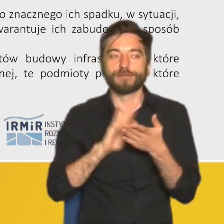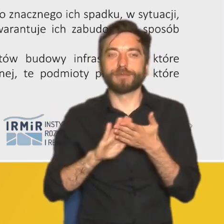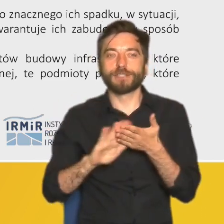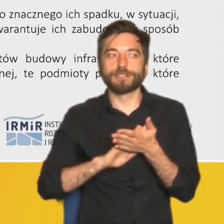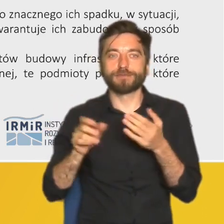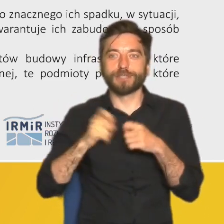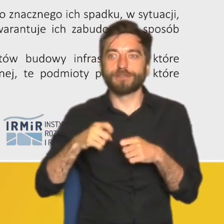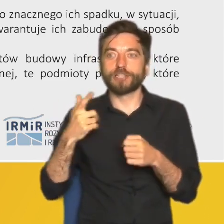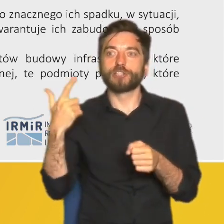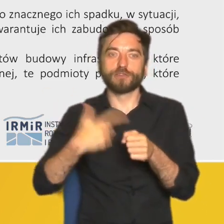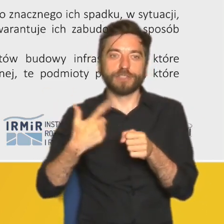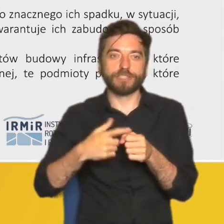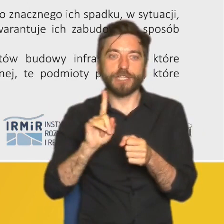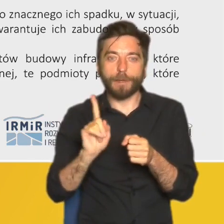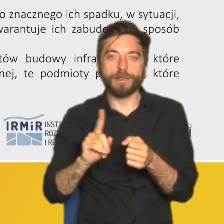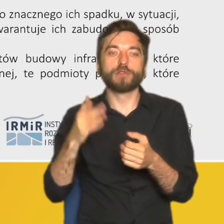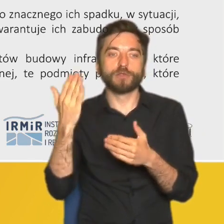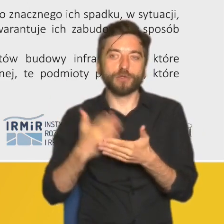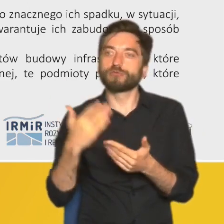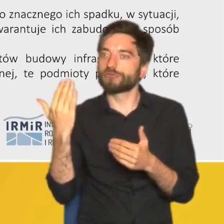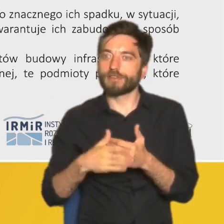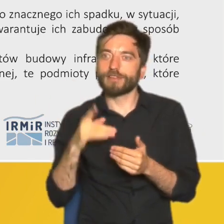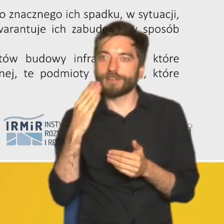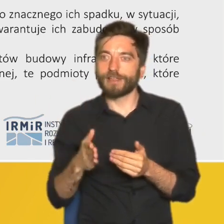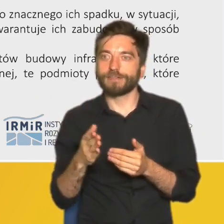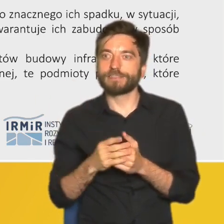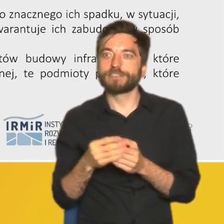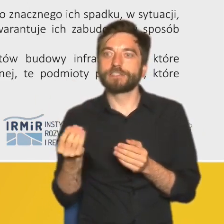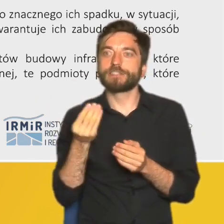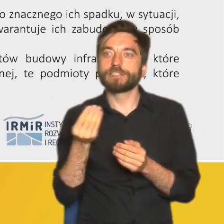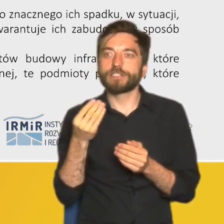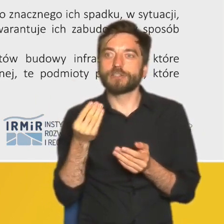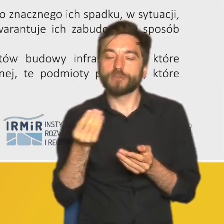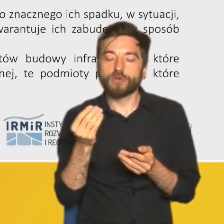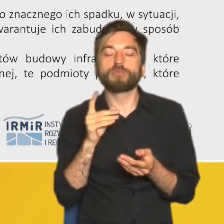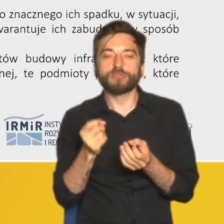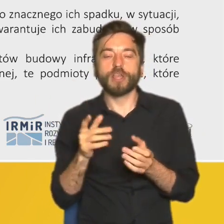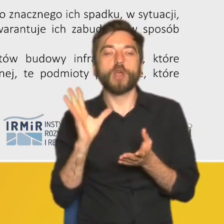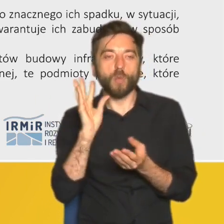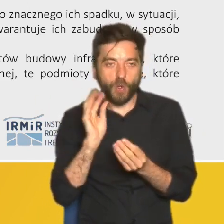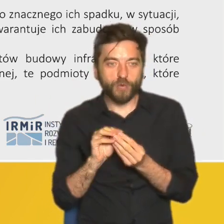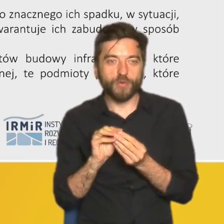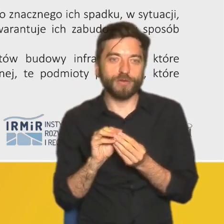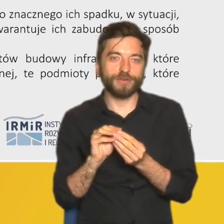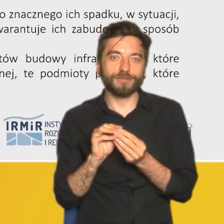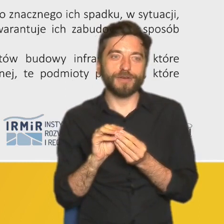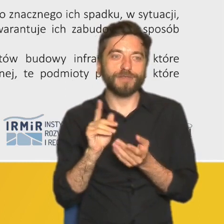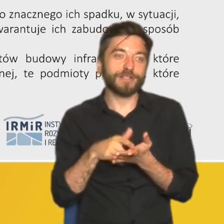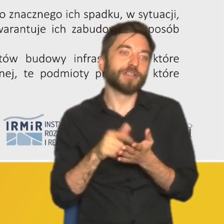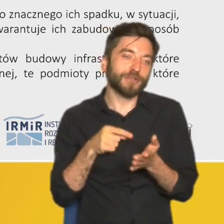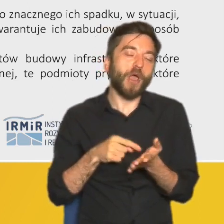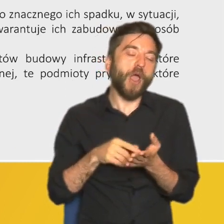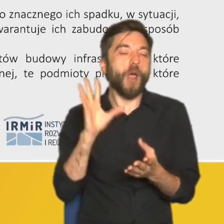20 minut już przekroczyliśmy czas przepraszam bardzo dziękuję także może nie proszę spokojnie ale to już było